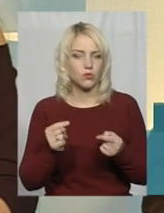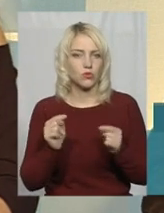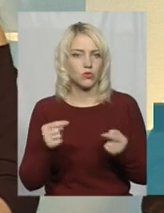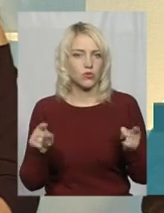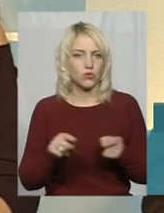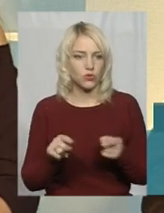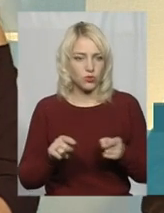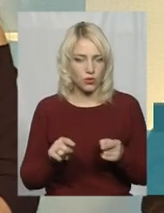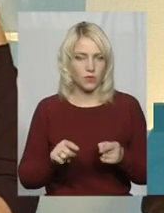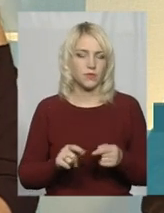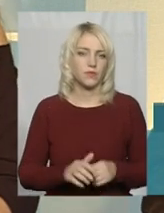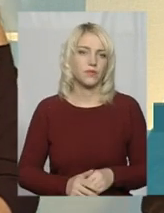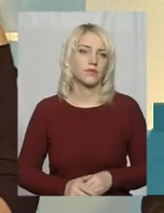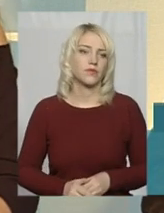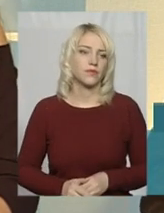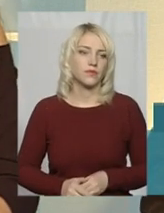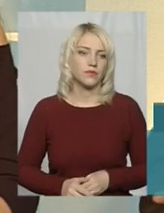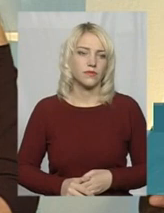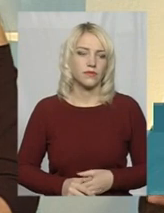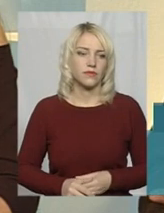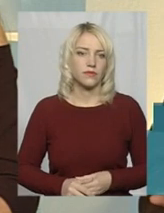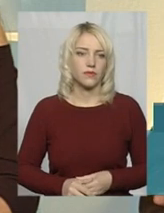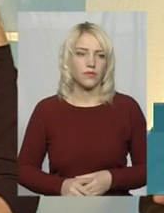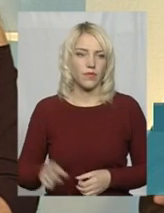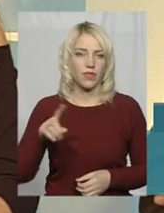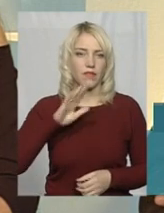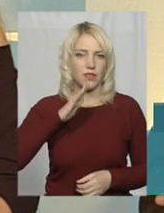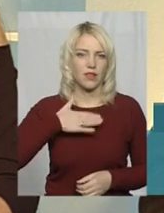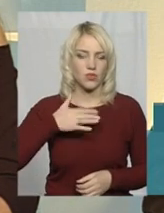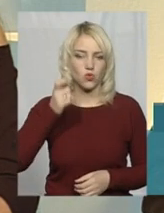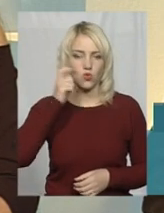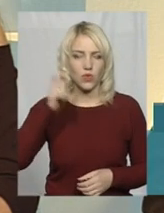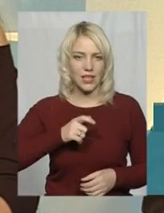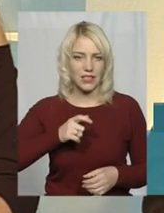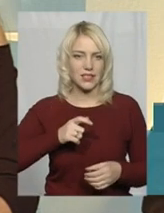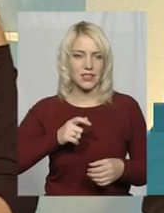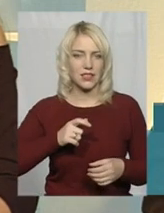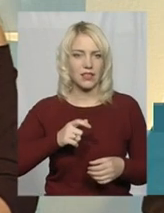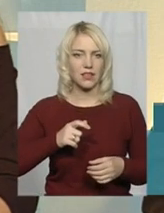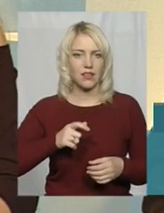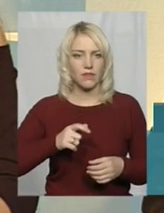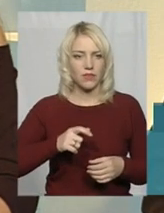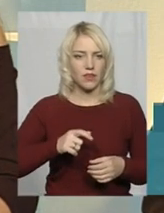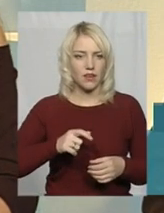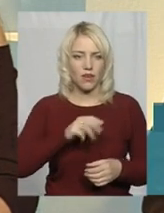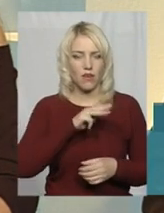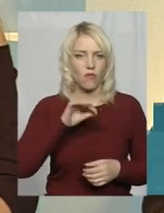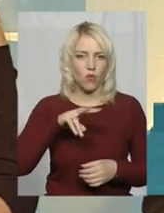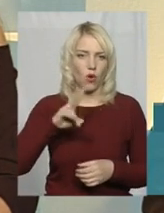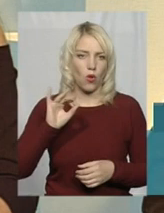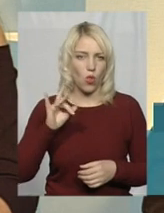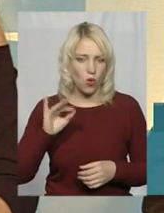навіть наш український фольклор, він також наповнений